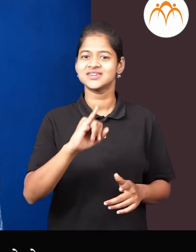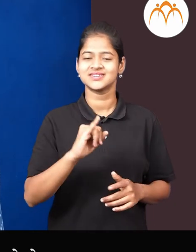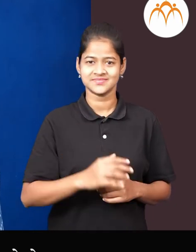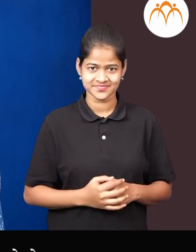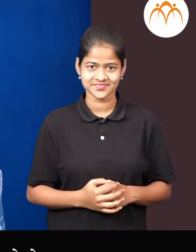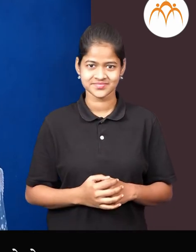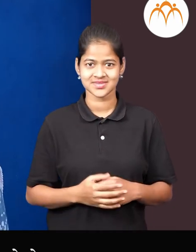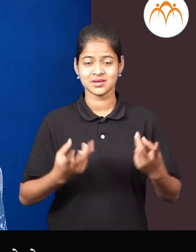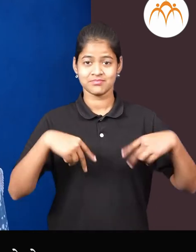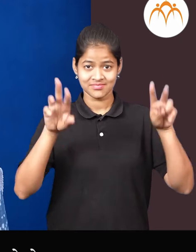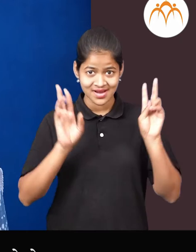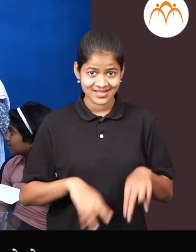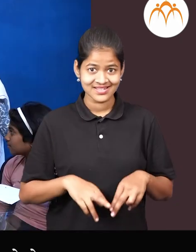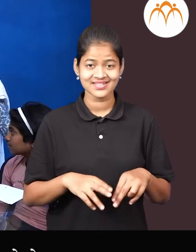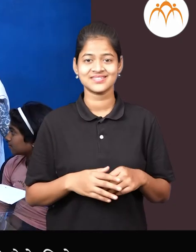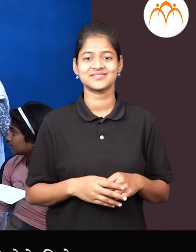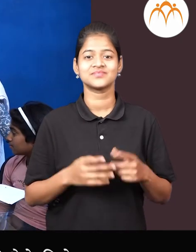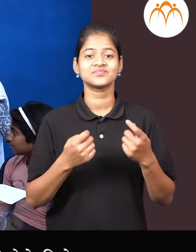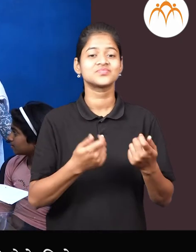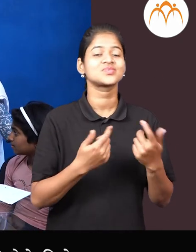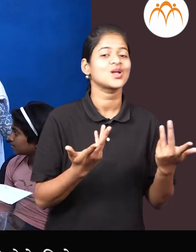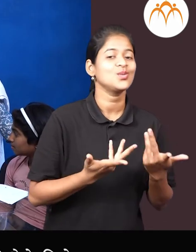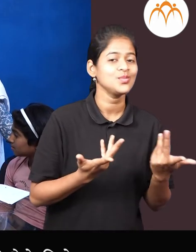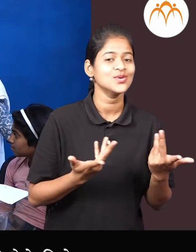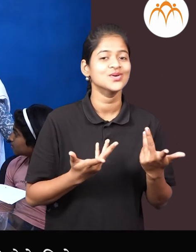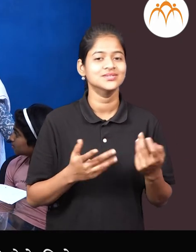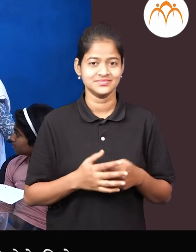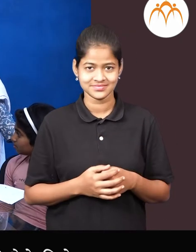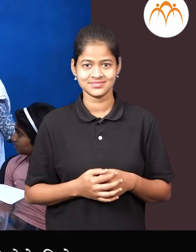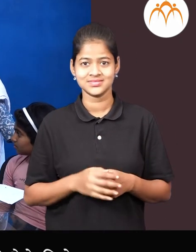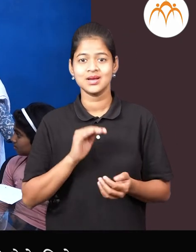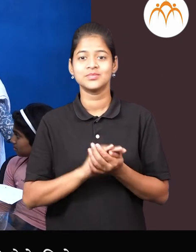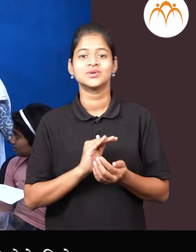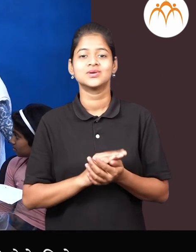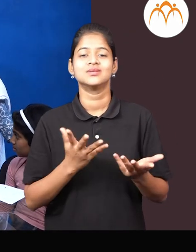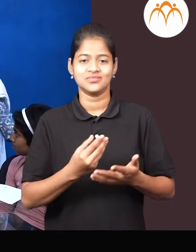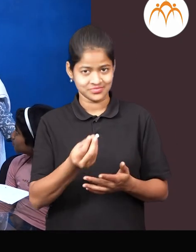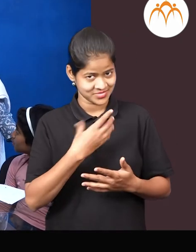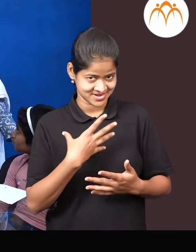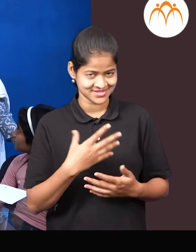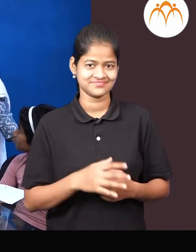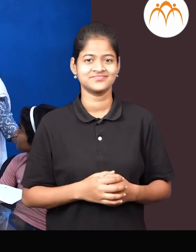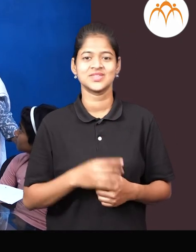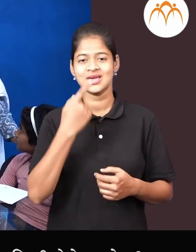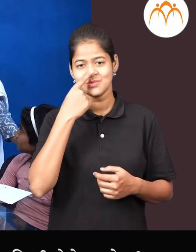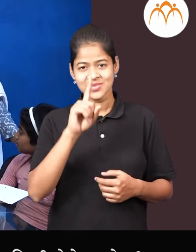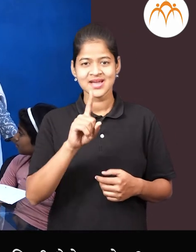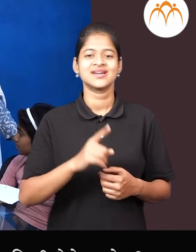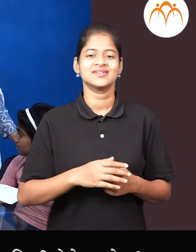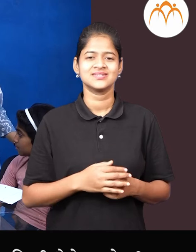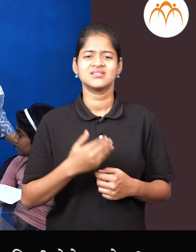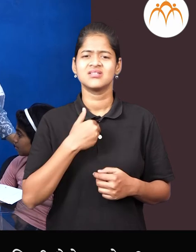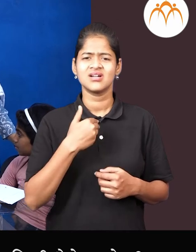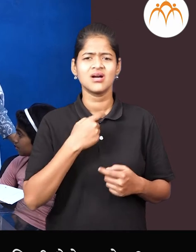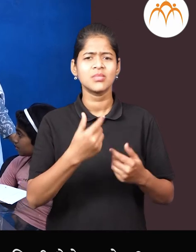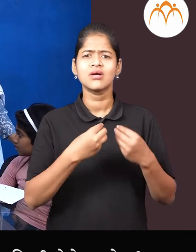किती खर्च जाले, किती उरले ते? पड़ा आई, तुमारा कैस नही पईशे दिले? माईटी जाँ, पड़ माला